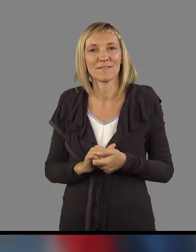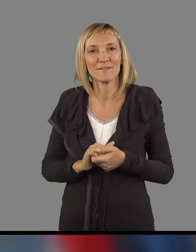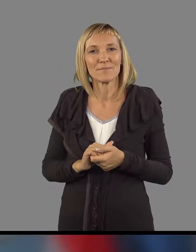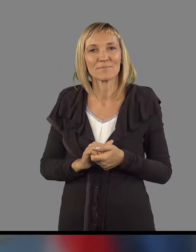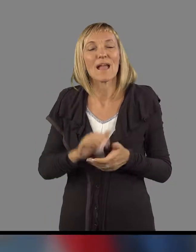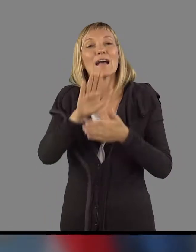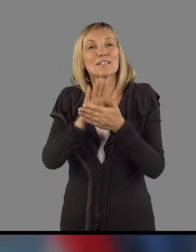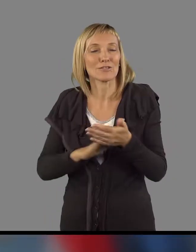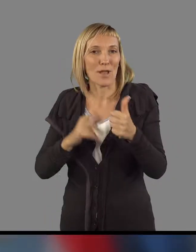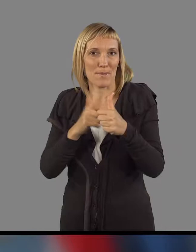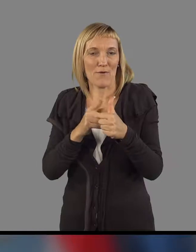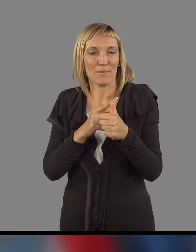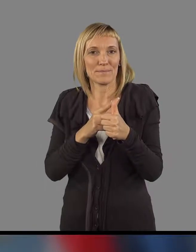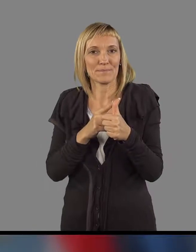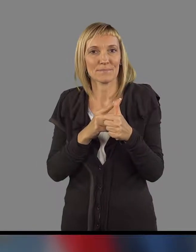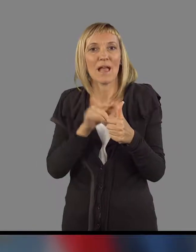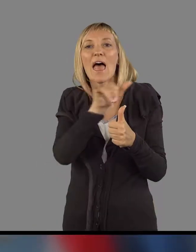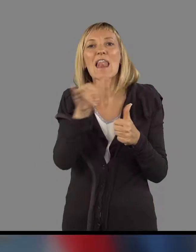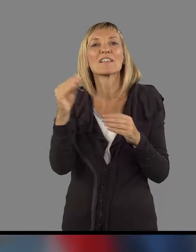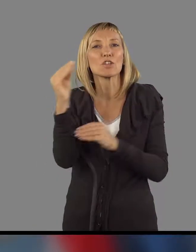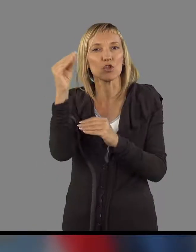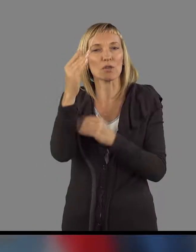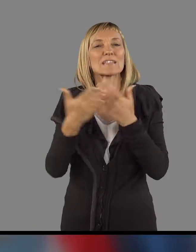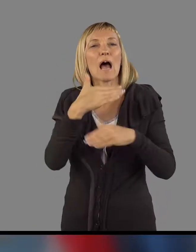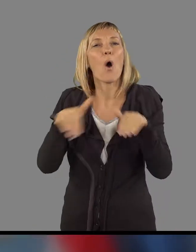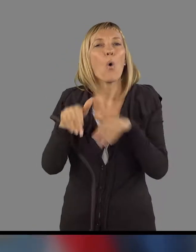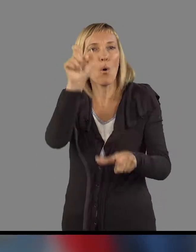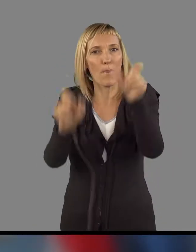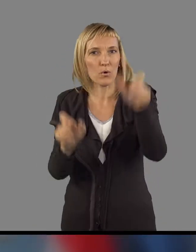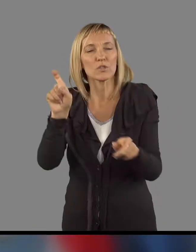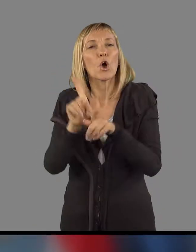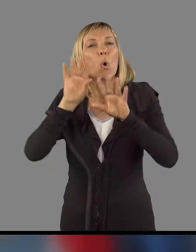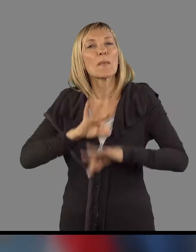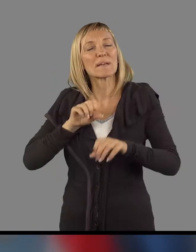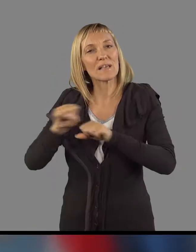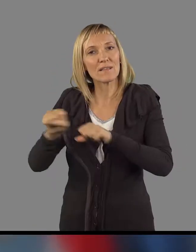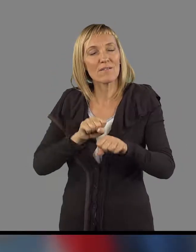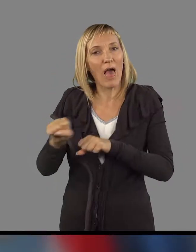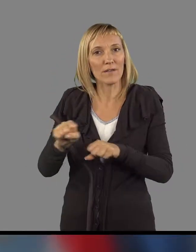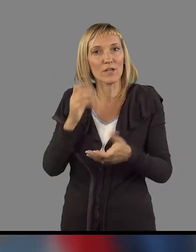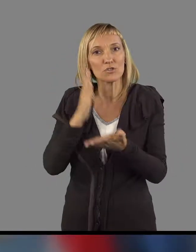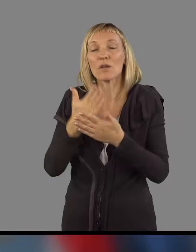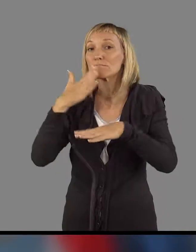Naj, začnem pri letnem dodatku za opokojence, kot je že predsednik vlade sporočil.